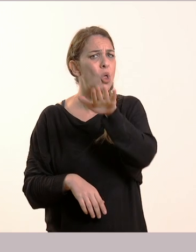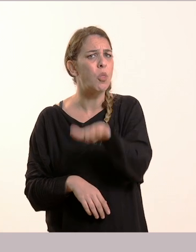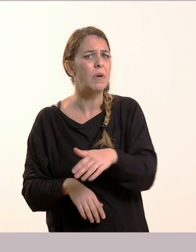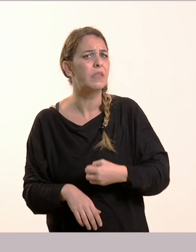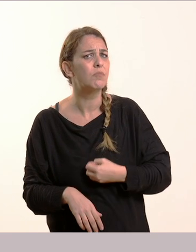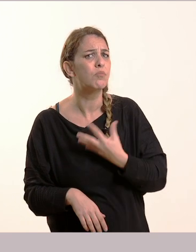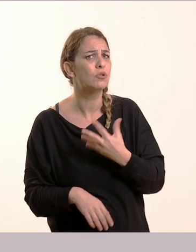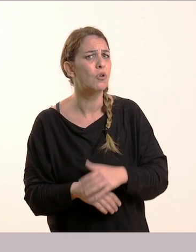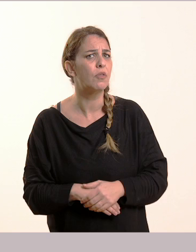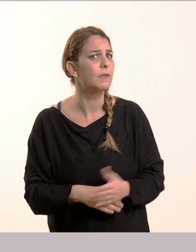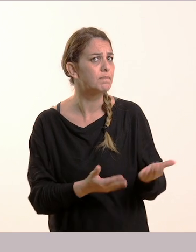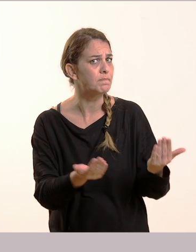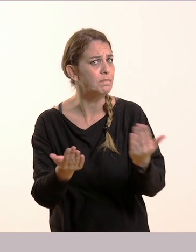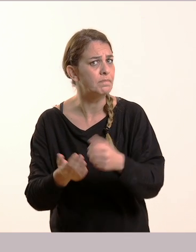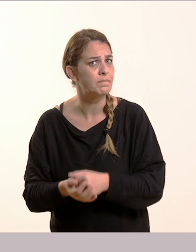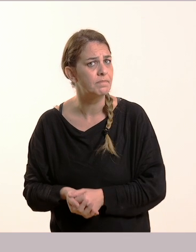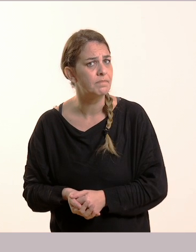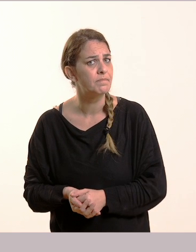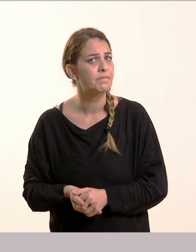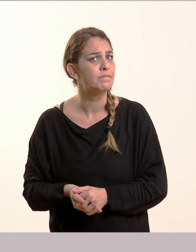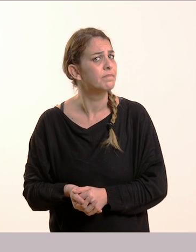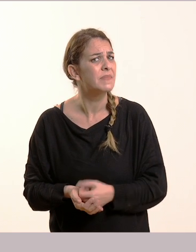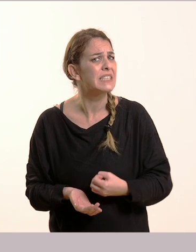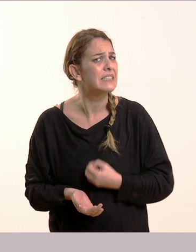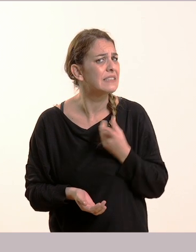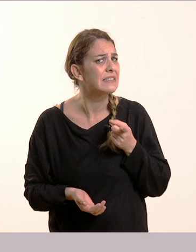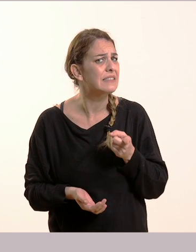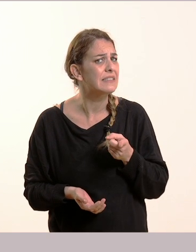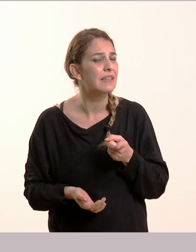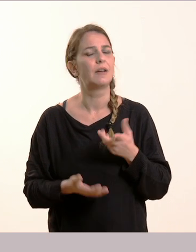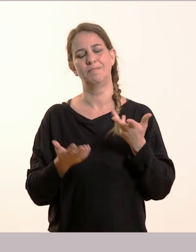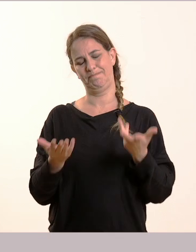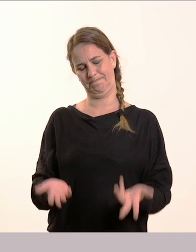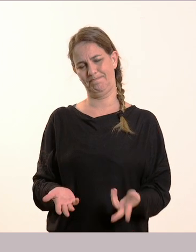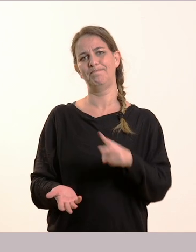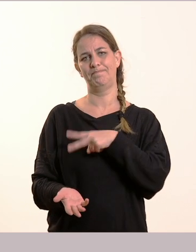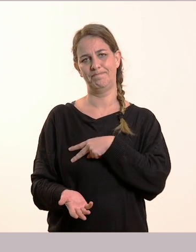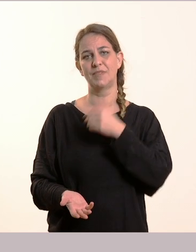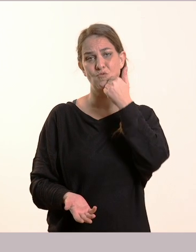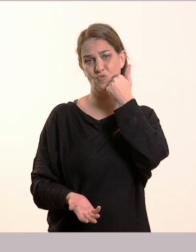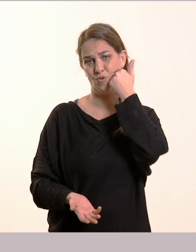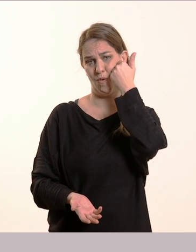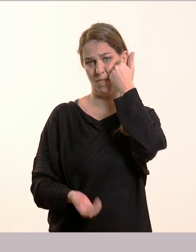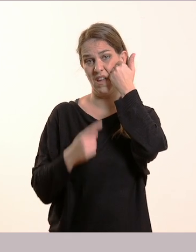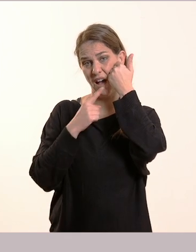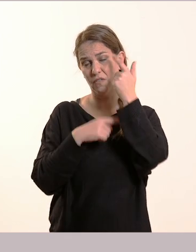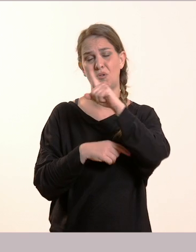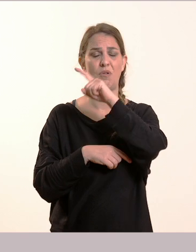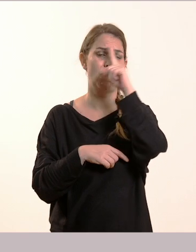πείτε μου. Νιώθει τι. Ντροπή. Δύσκολο συνέστημα η ντροπή.